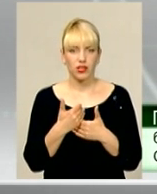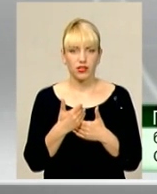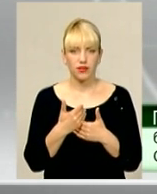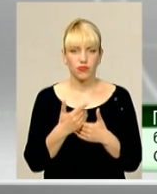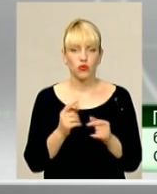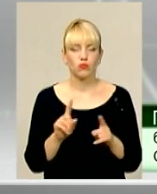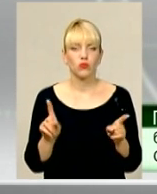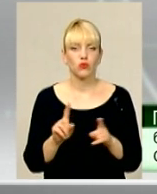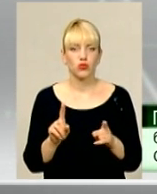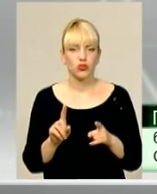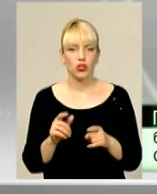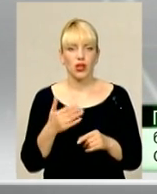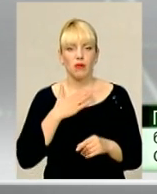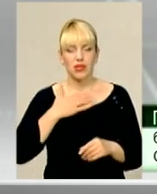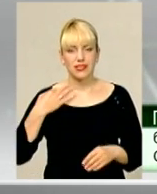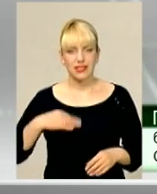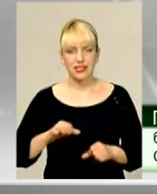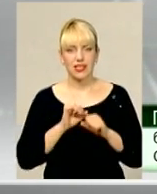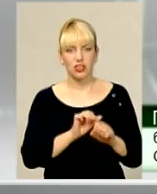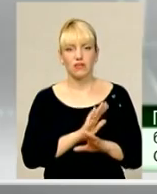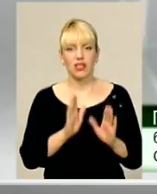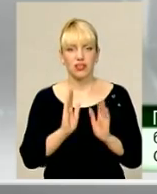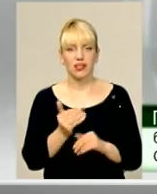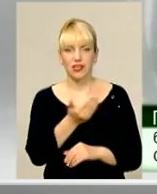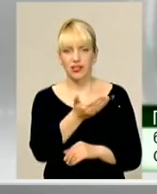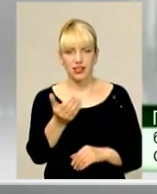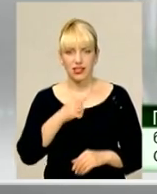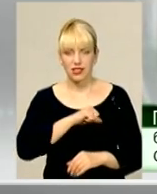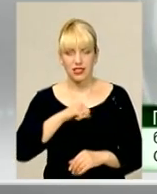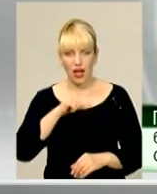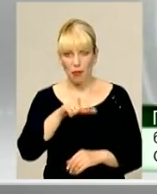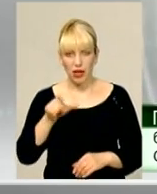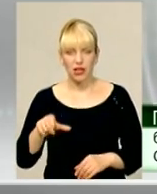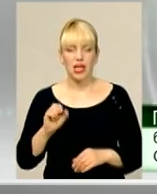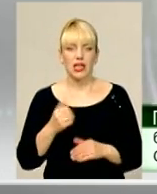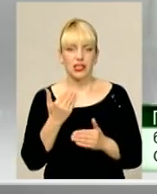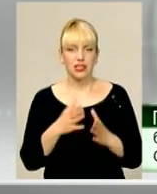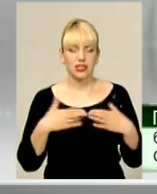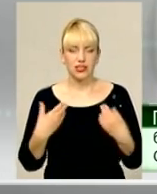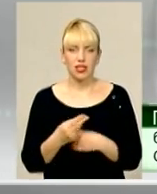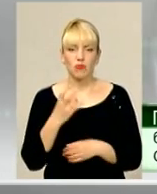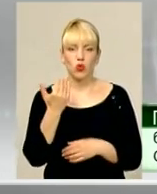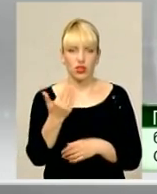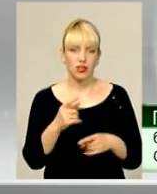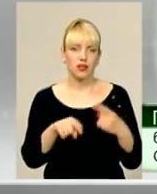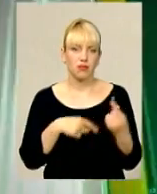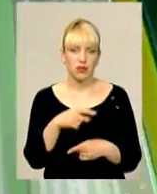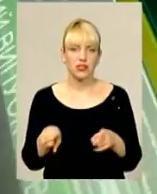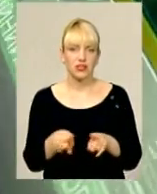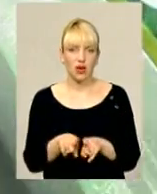Тому що мій син захищав не тільки їх самих, а їх самих, їхній сім'ї і їхній бізнес.